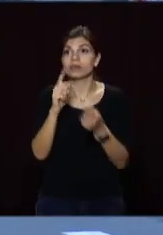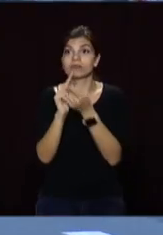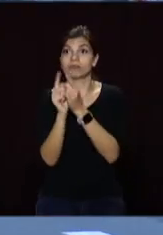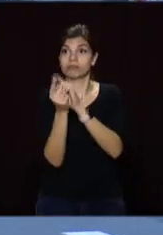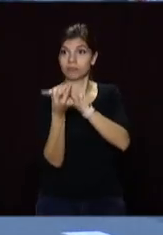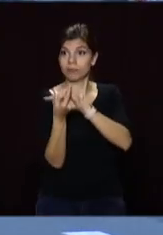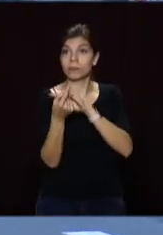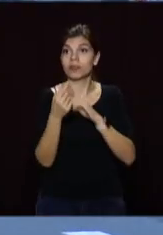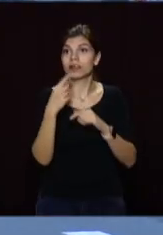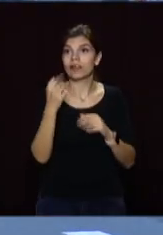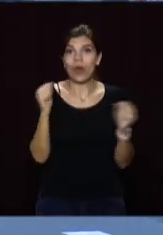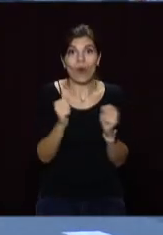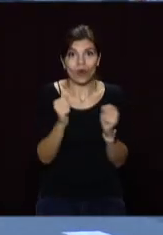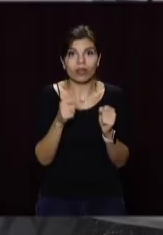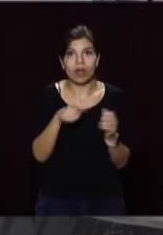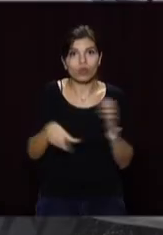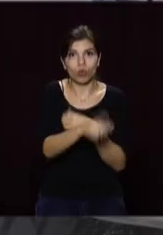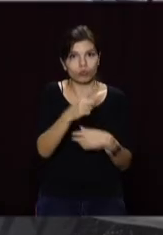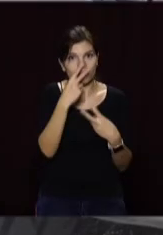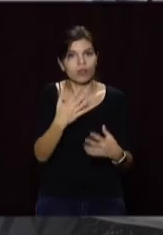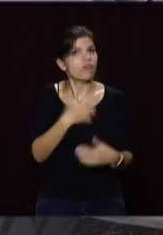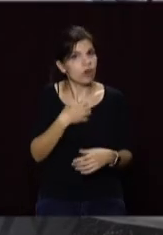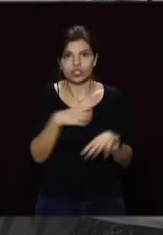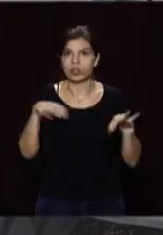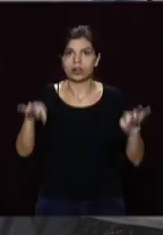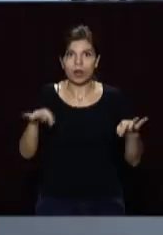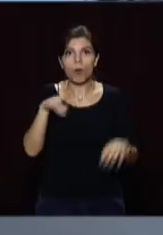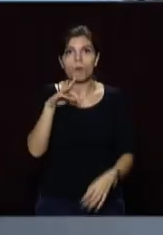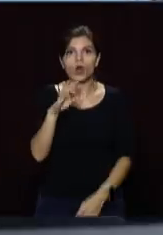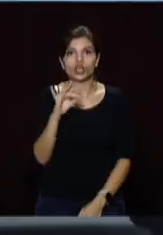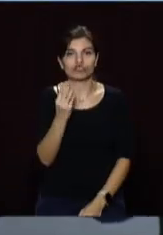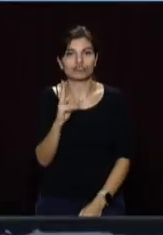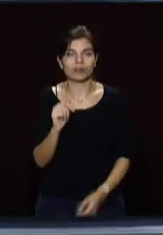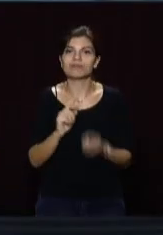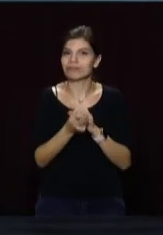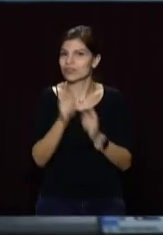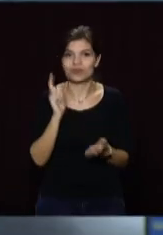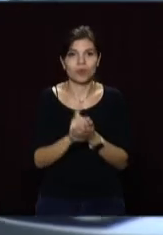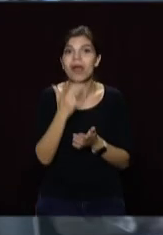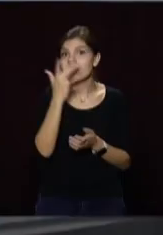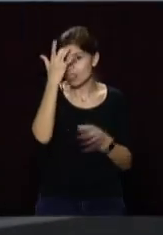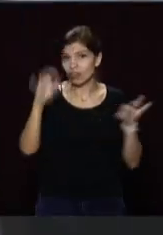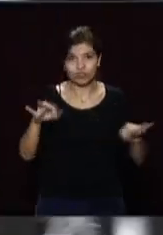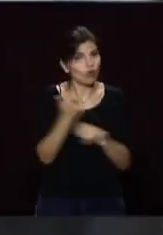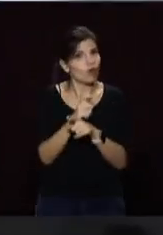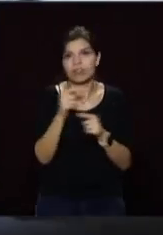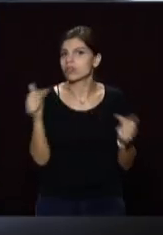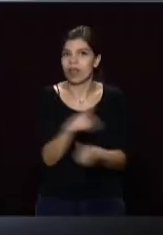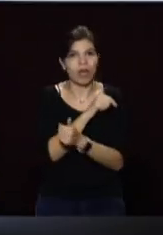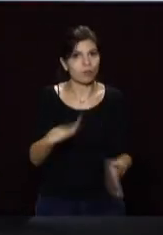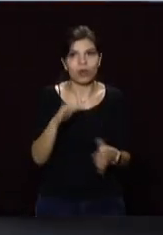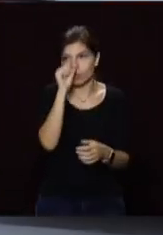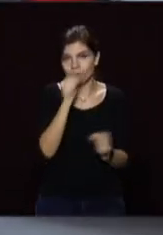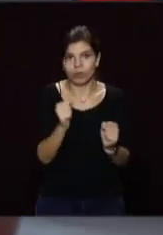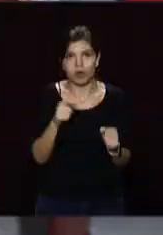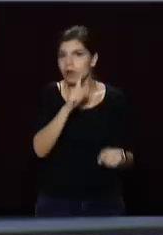миттєво позначається на ситуації на дорогах. Тож важливо вчасно змінити покришки на своєму залізному коні. Бо літні шини зовсім не підходять для